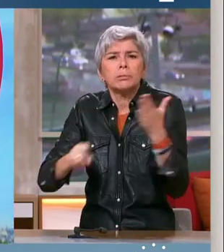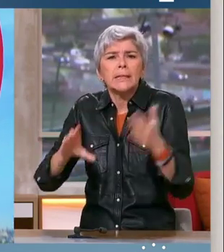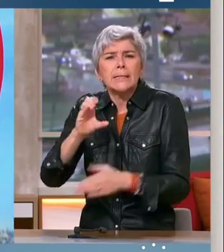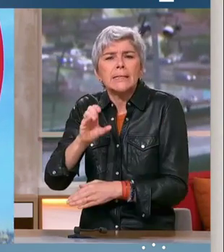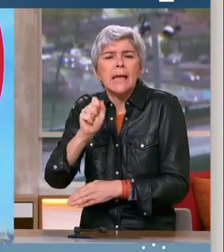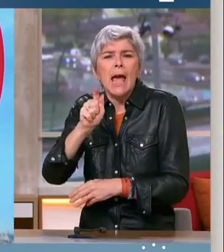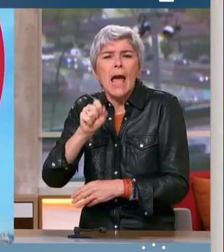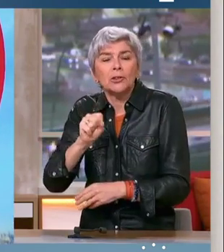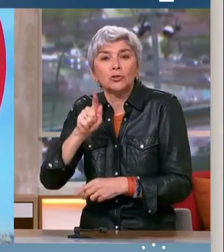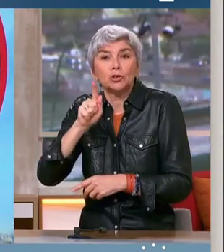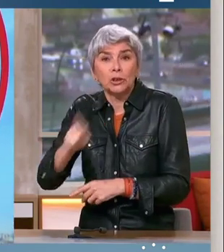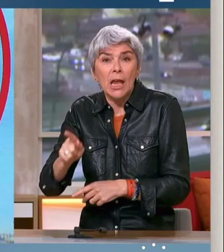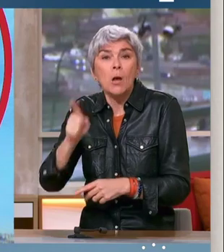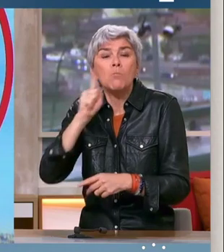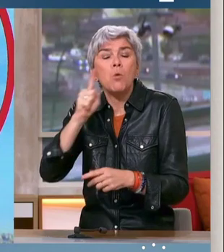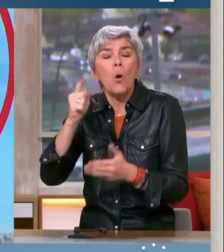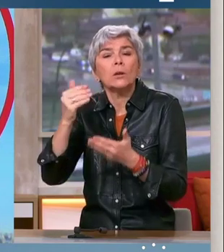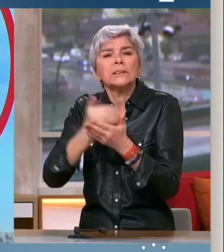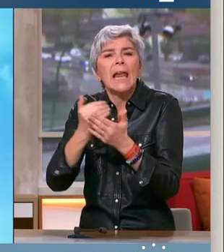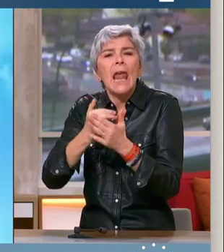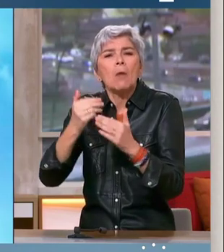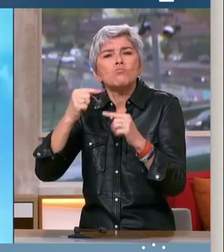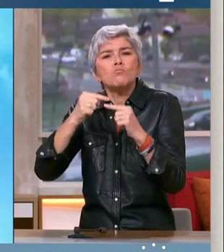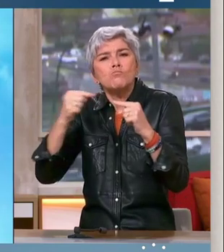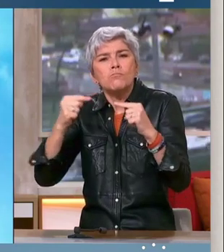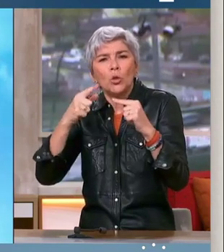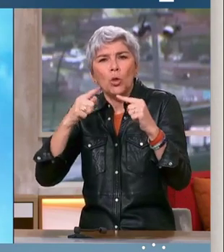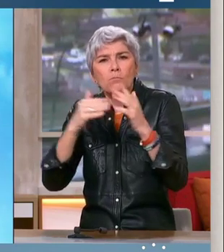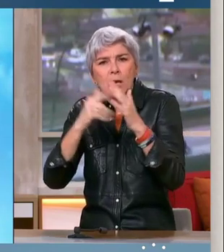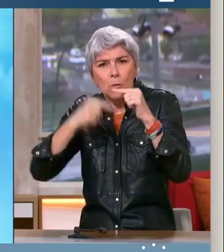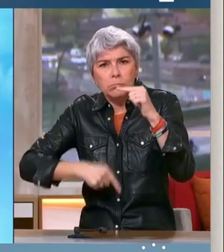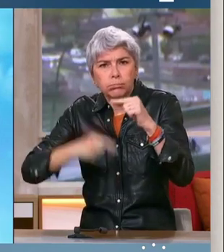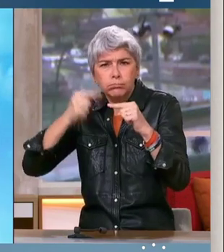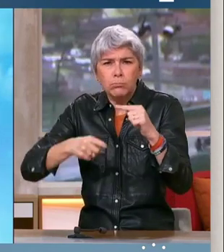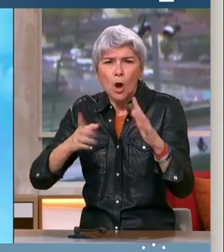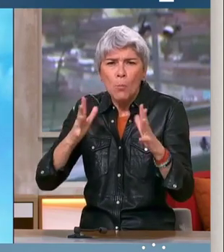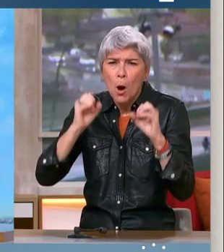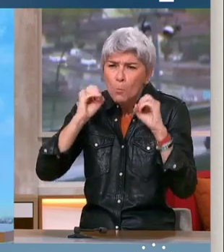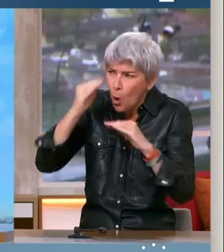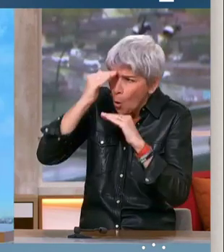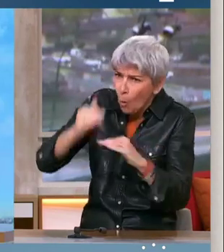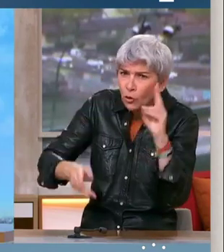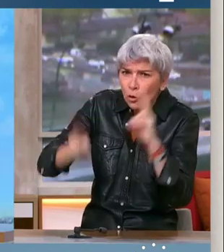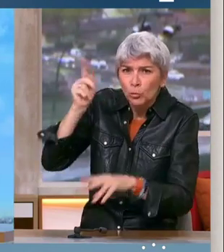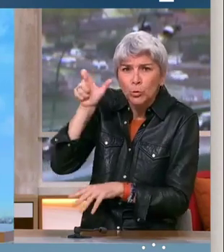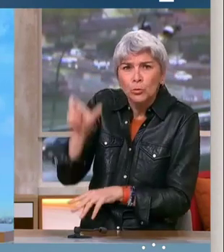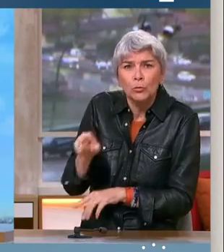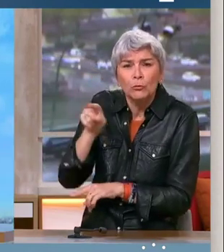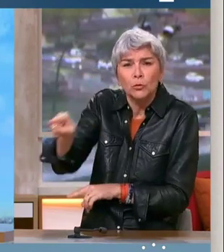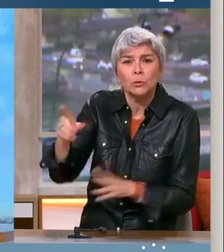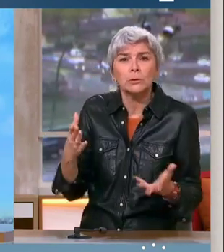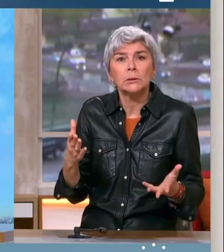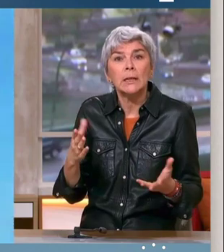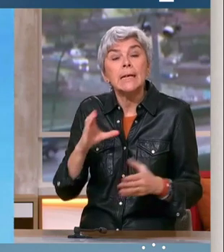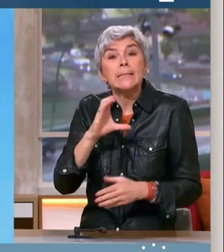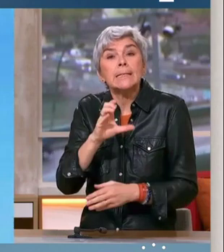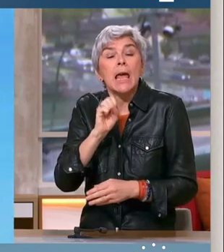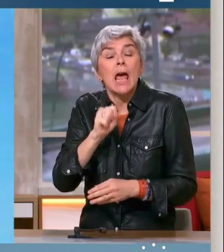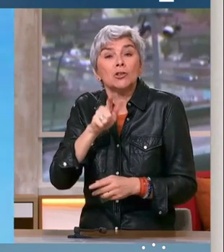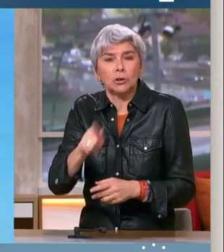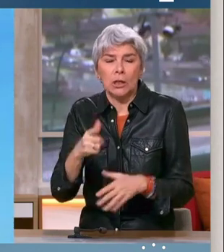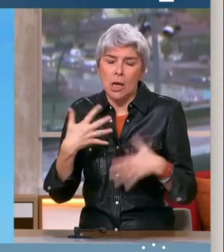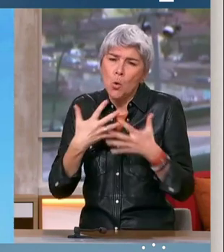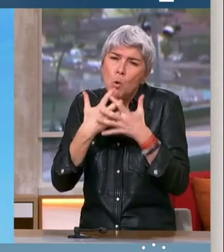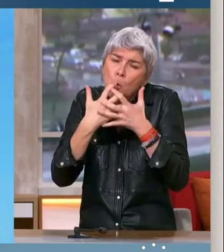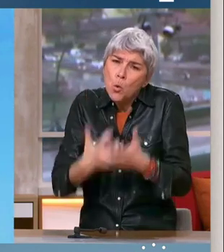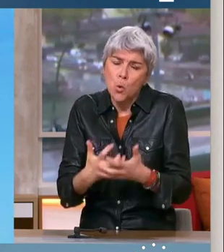revenus inférieurs à 2 000 euros. Qu'est-ce qui vous rend différent, plus crédible que vos concurrents ? Cette CSG qui pèse sur les